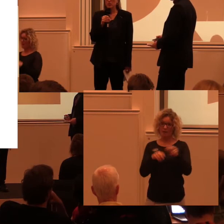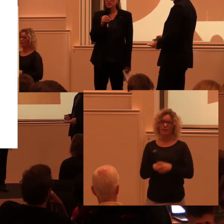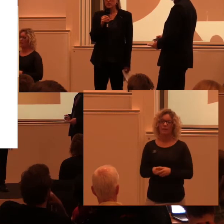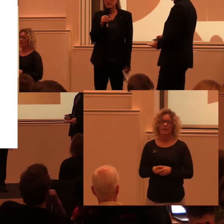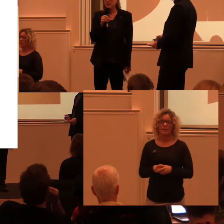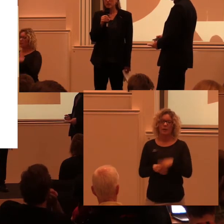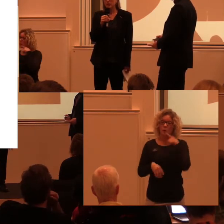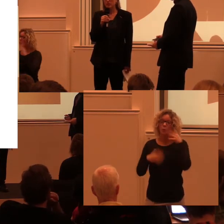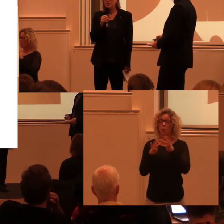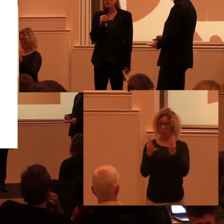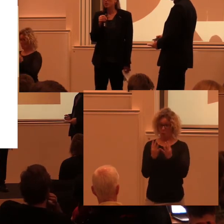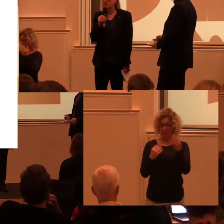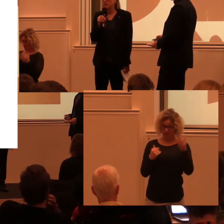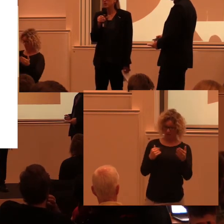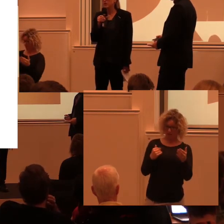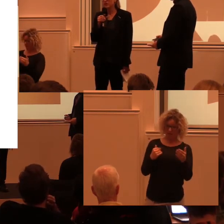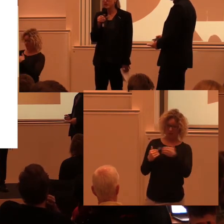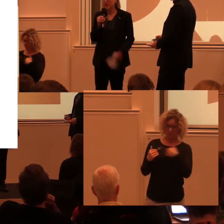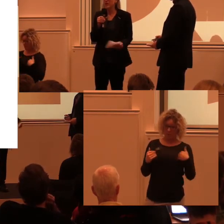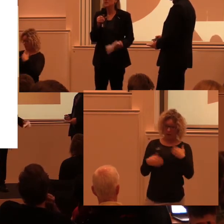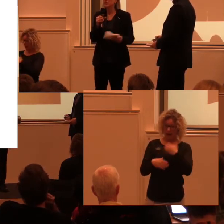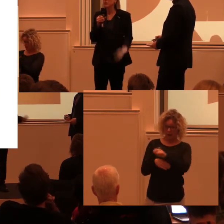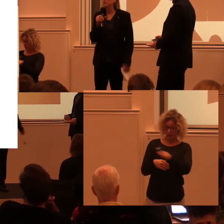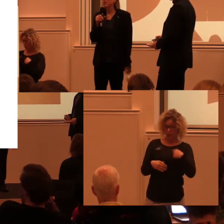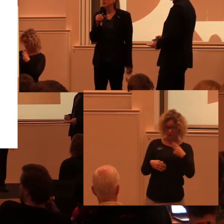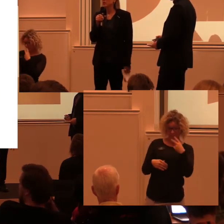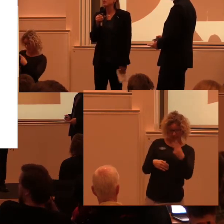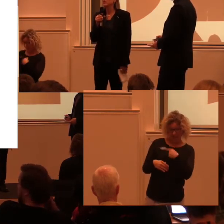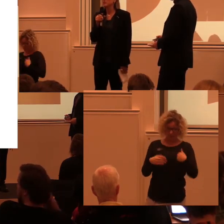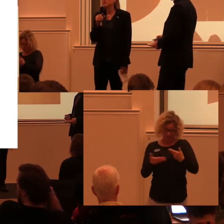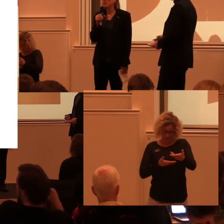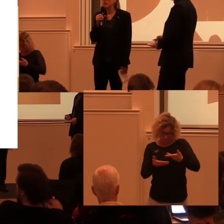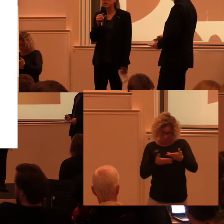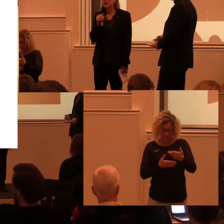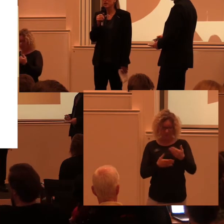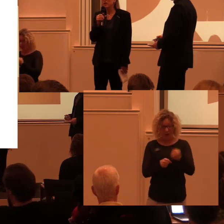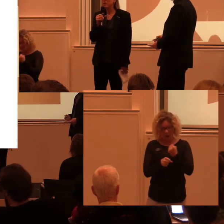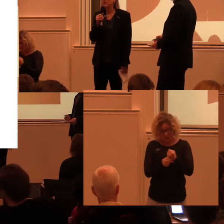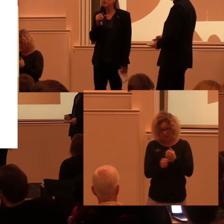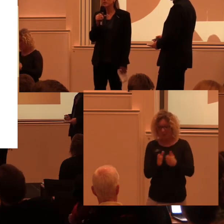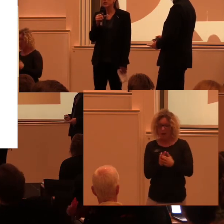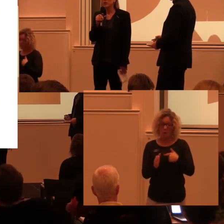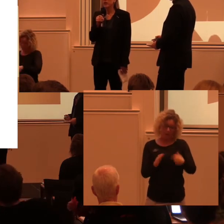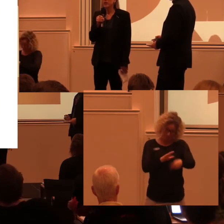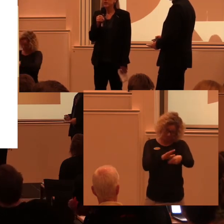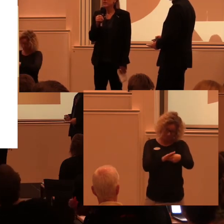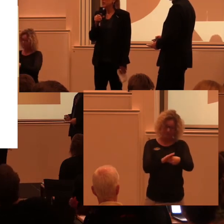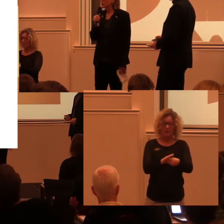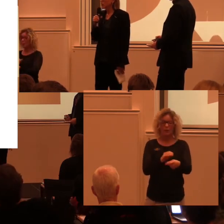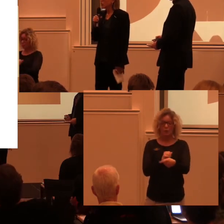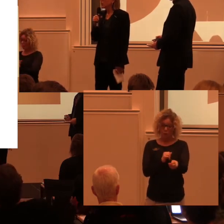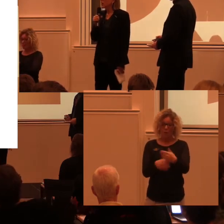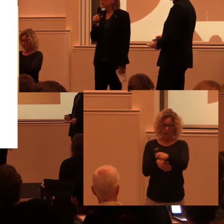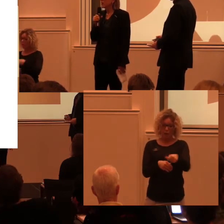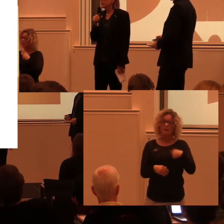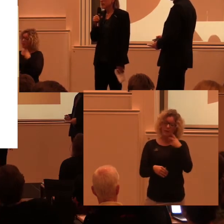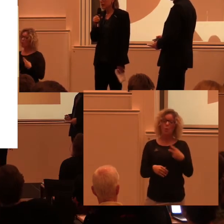Från kulturrådssidan, de aktörer som vi ser, som vi jobbar med, som vi ger bidrag till. Vi ser